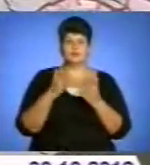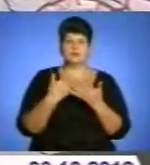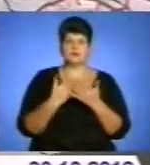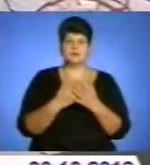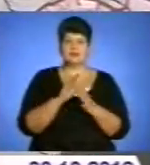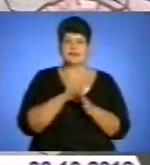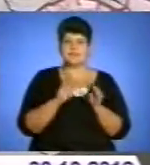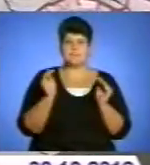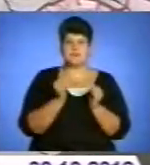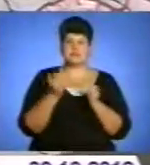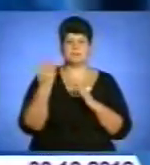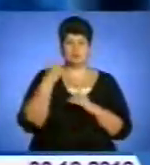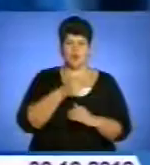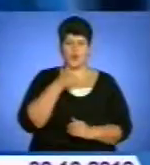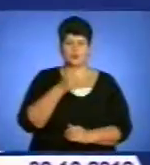минулорічної цифри.